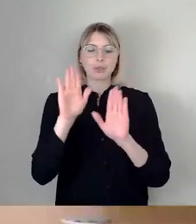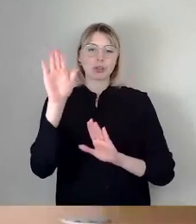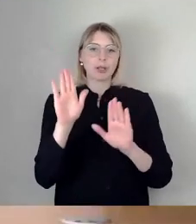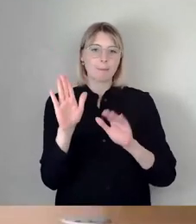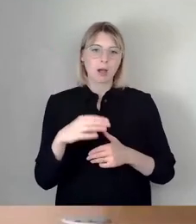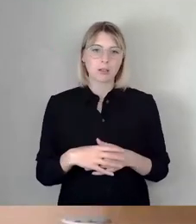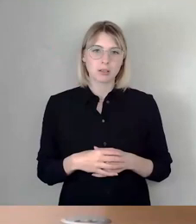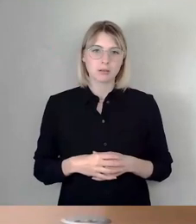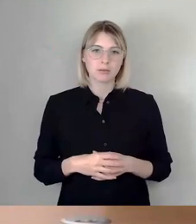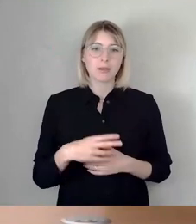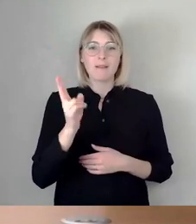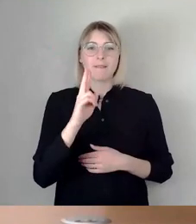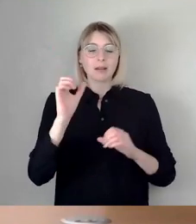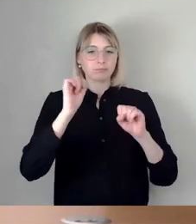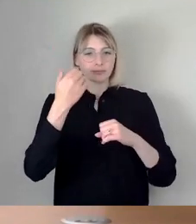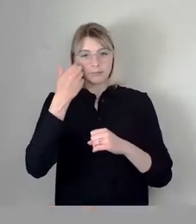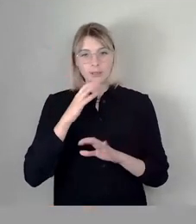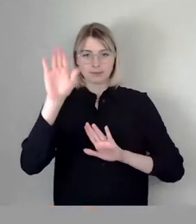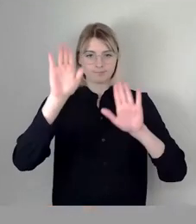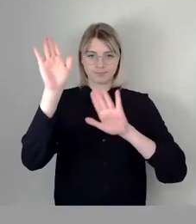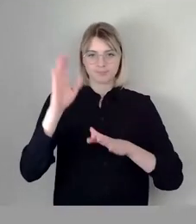zustimmen kann, bitte ich um das Stimmzeichen.